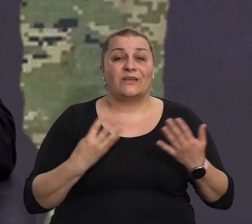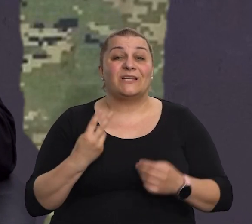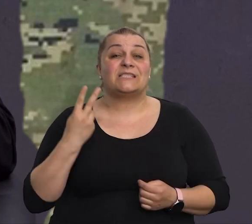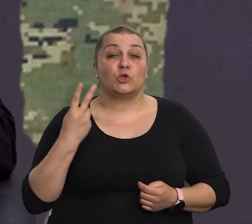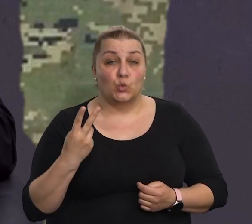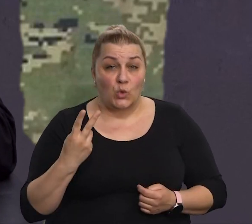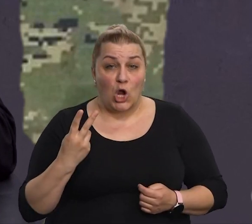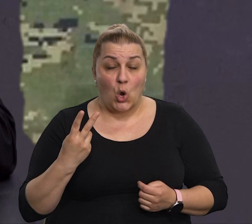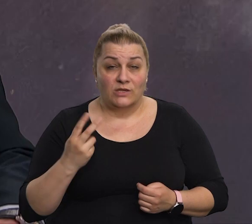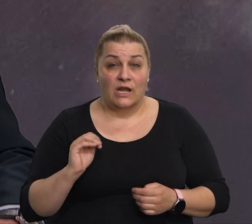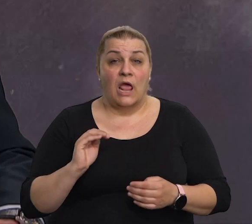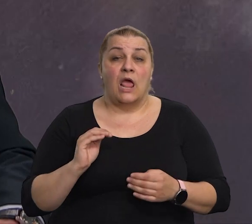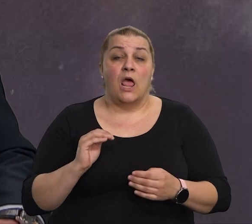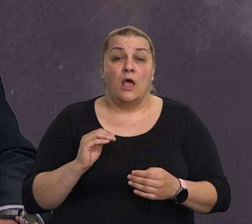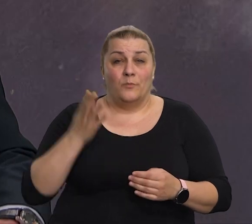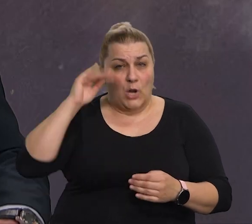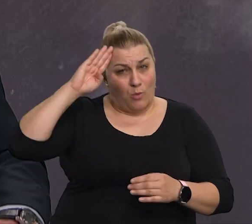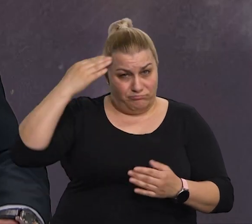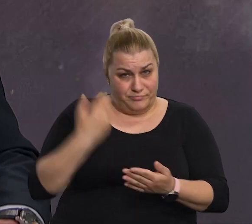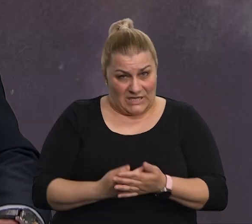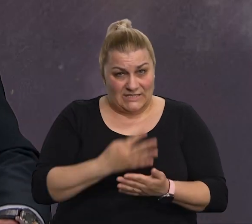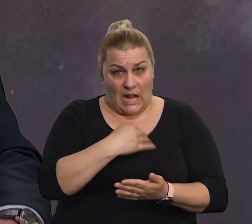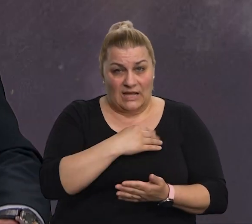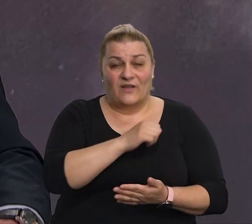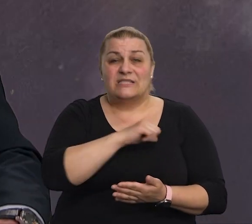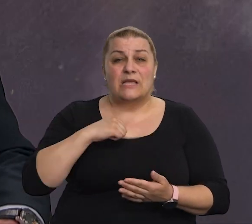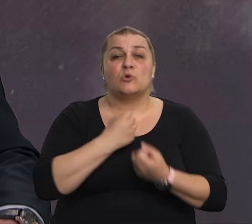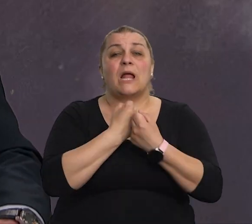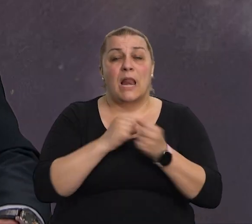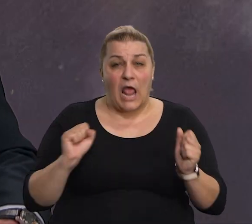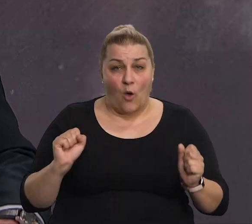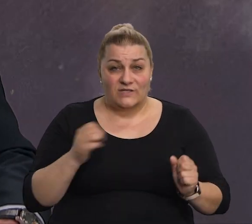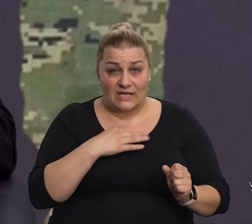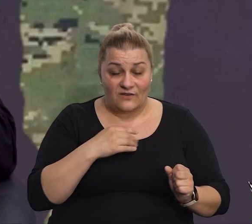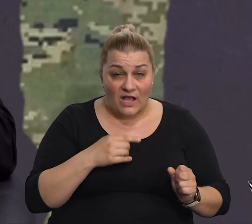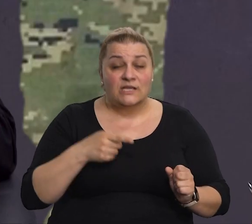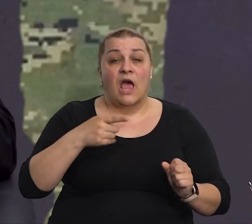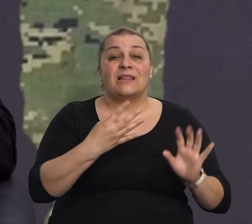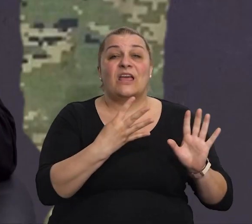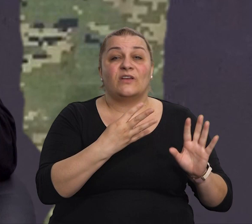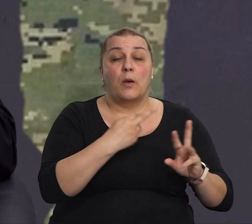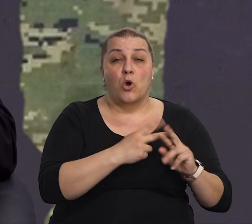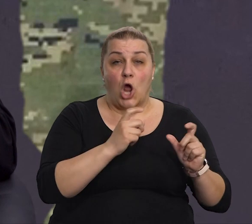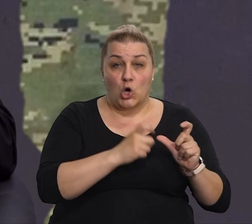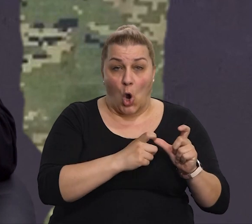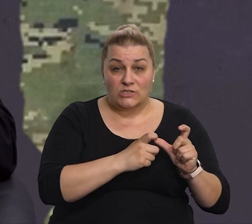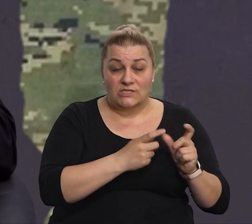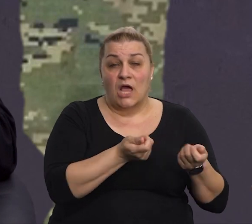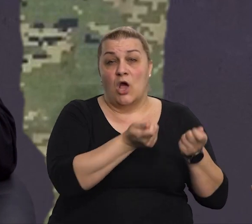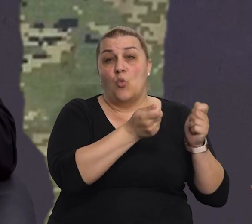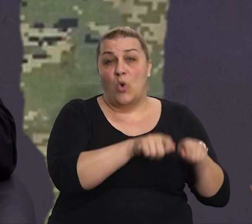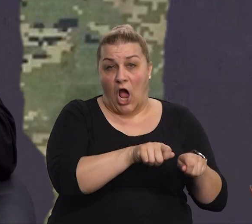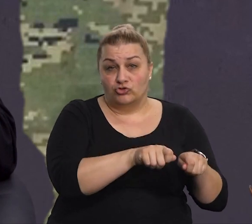nakon priznanja samostalne neovisne Republike Hrvatske, deveta bojna hosa je se i službeno ugazila.